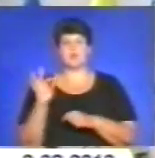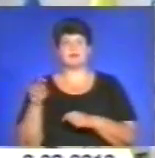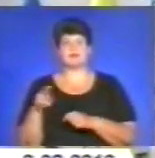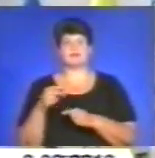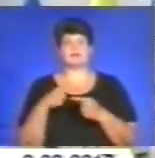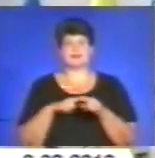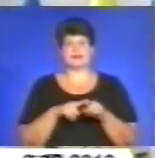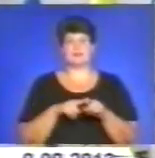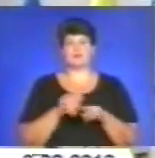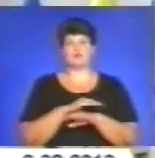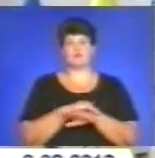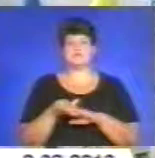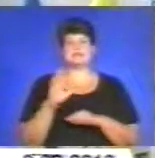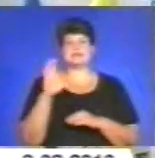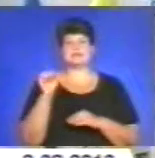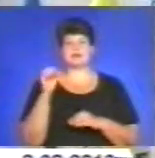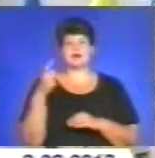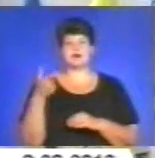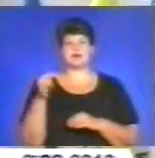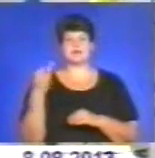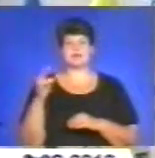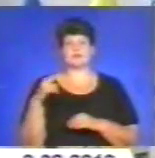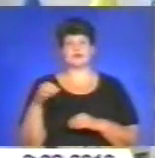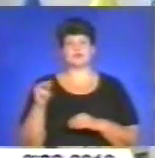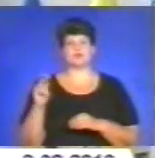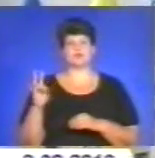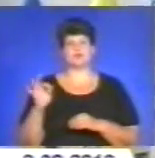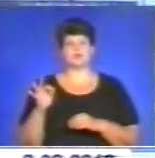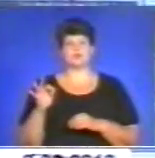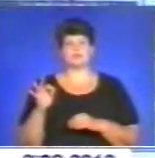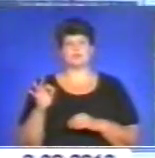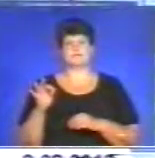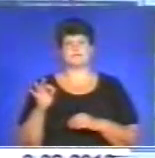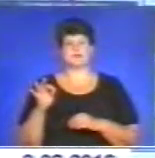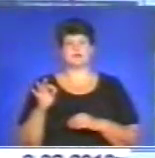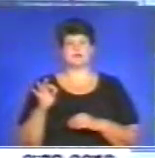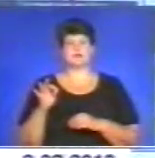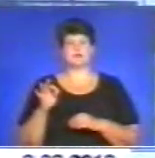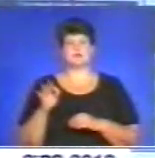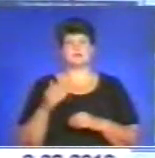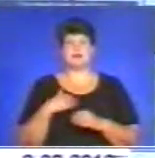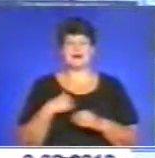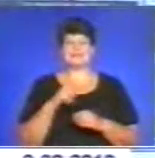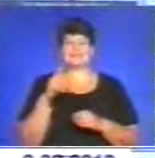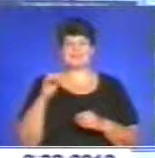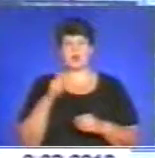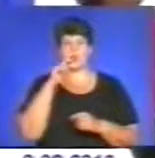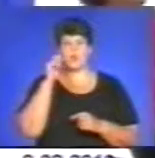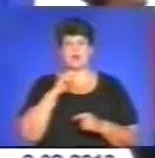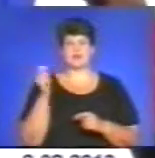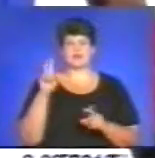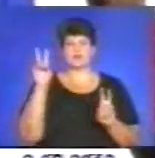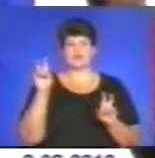і вулиця Сагайдачно в районі пам'ятника Івано-Франку. Кампанія «Я за Україну у Європі»